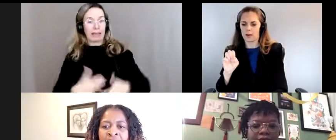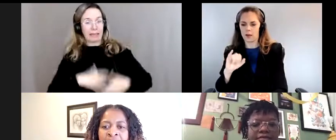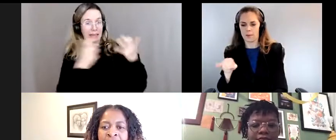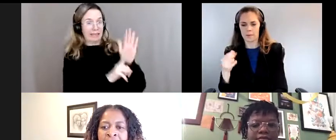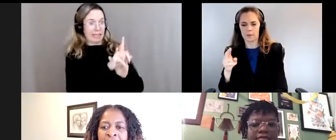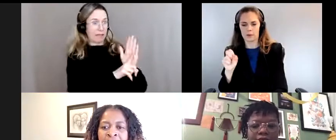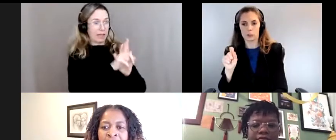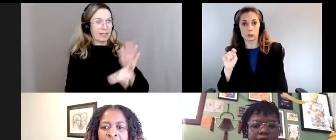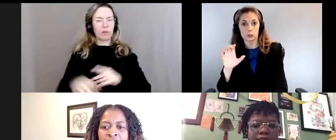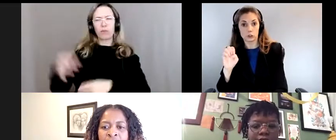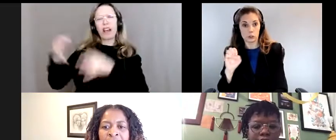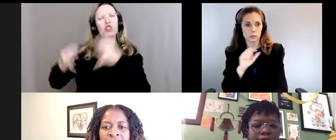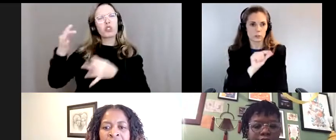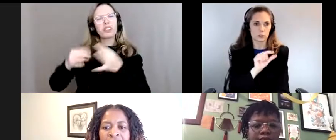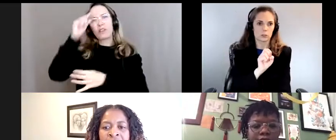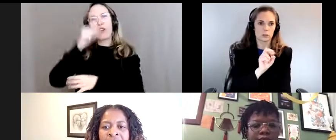justice de genre.